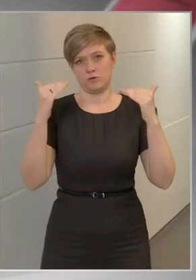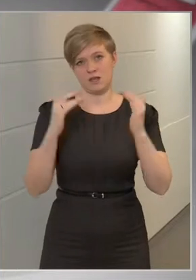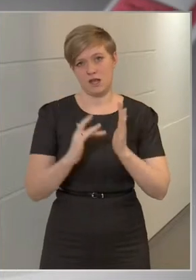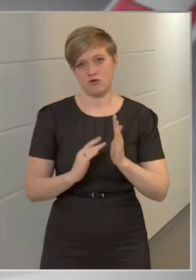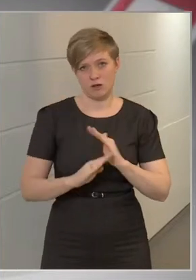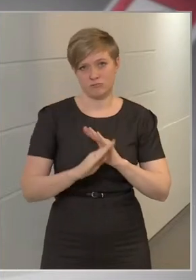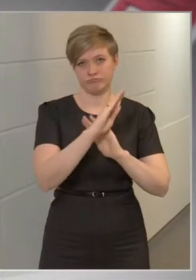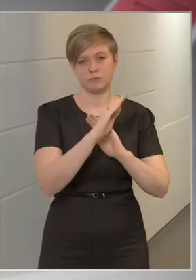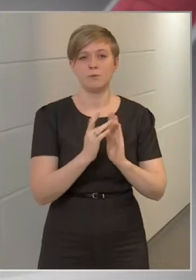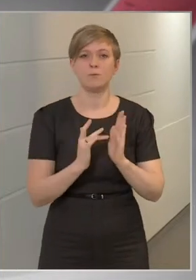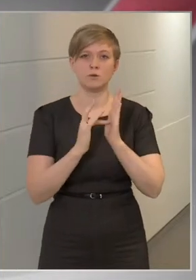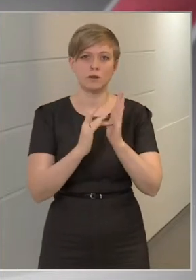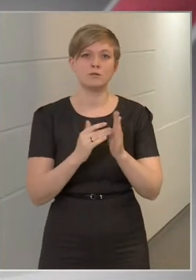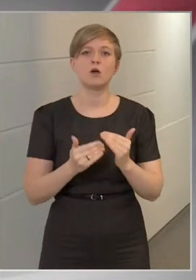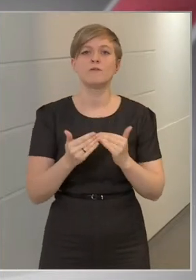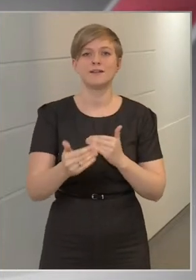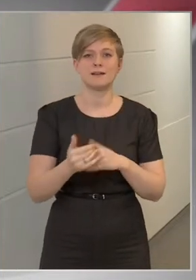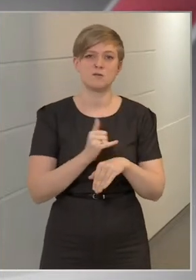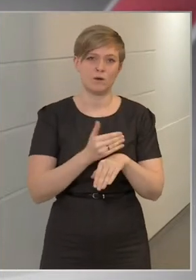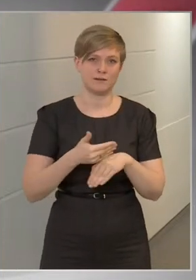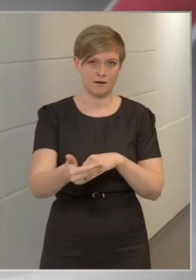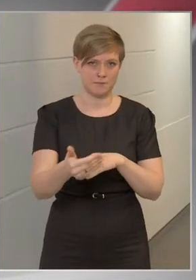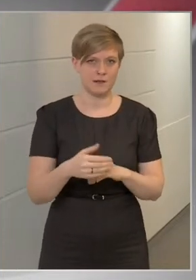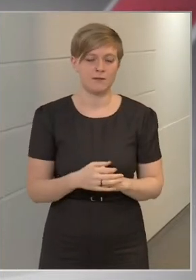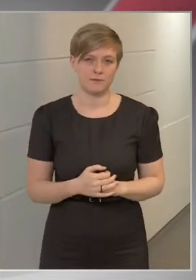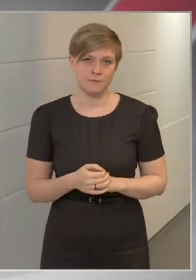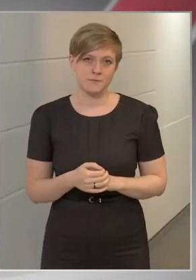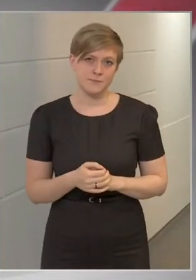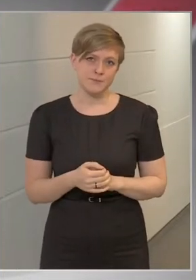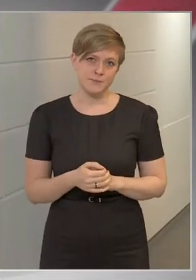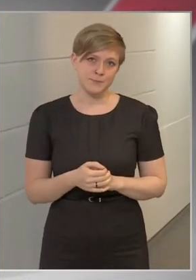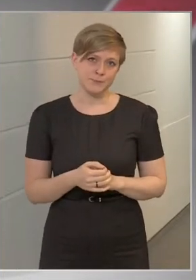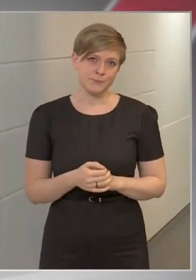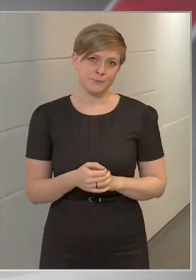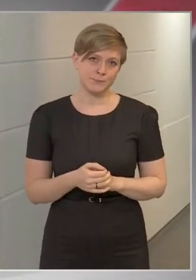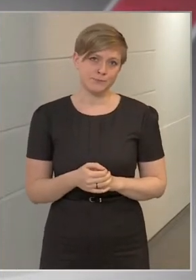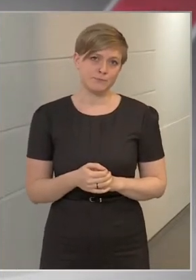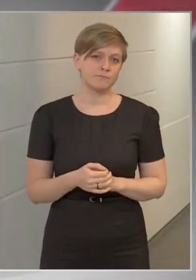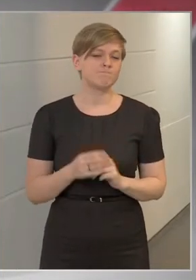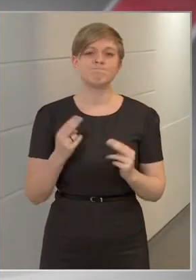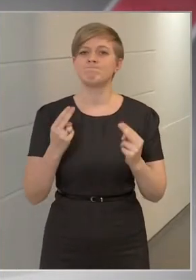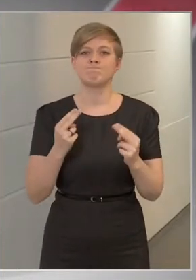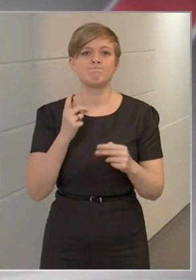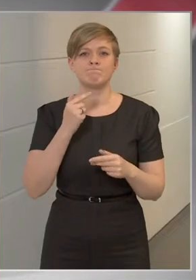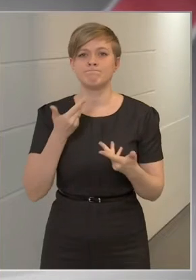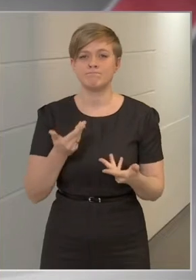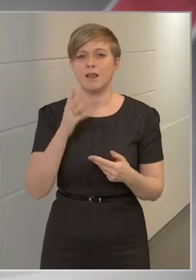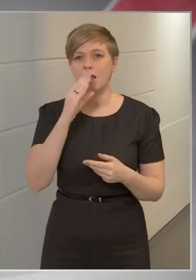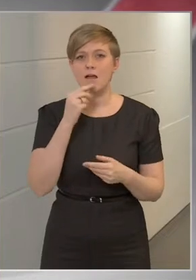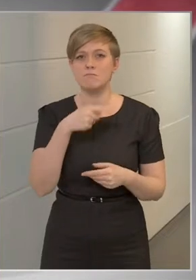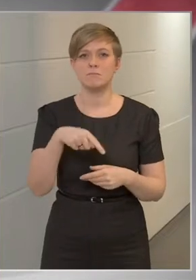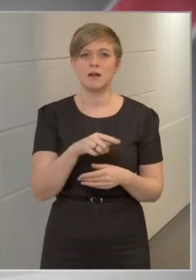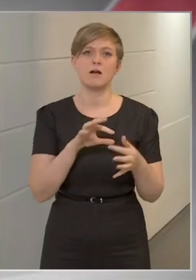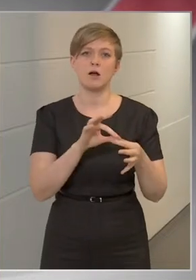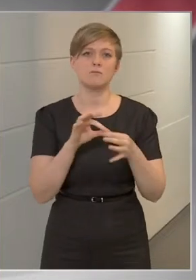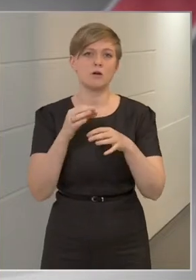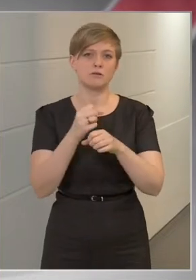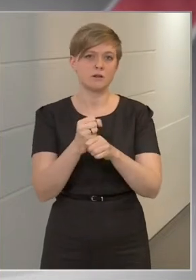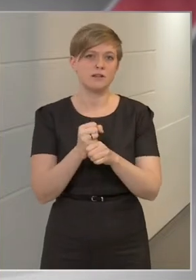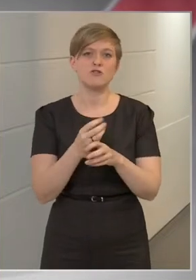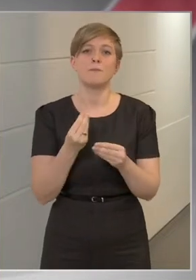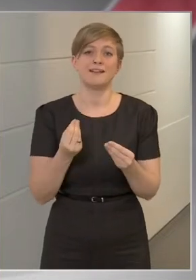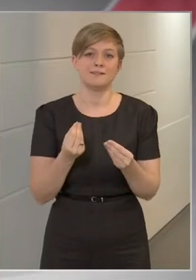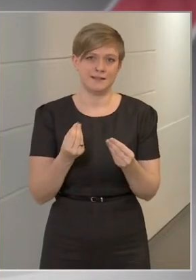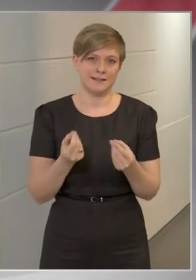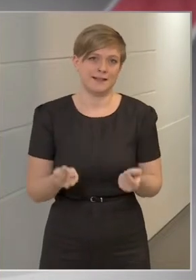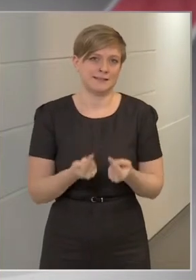mutatja a következő hetekben. A kulcs az az, hogy az emberek kapcsolattartása az mennyire